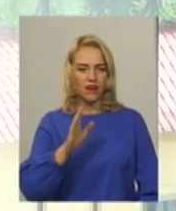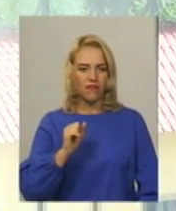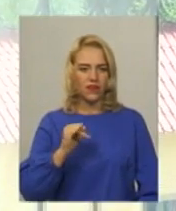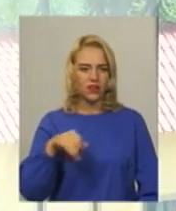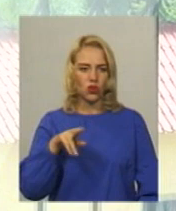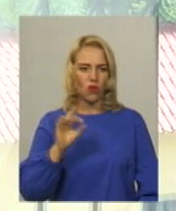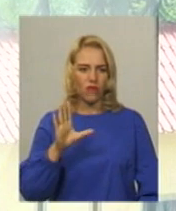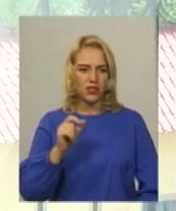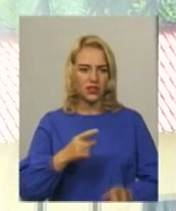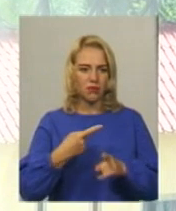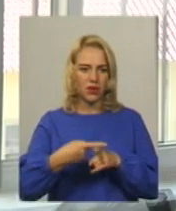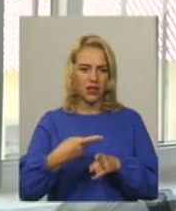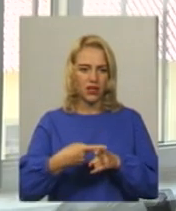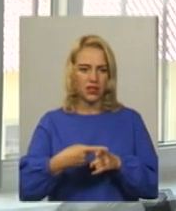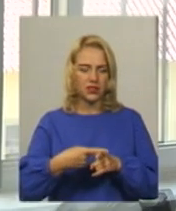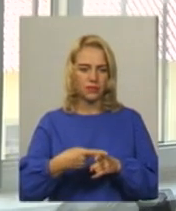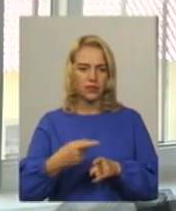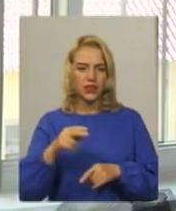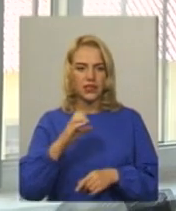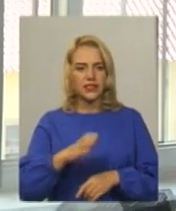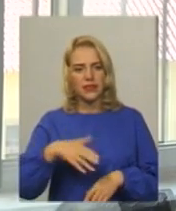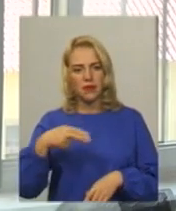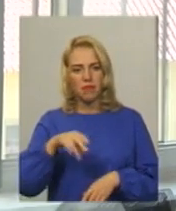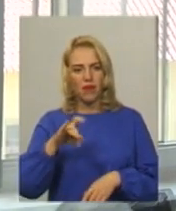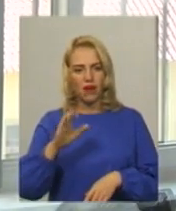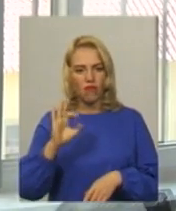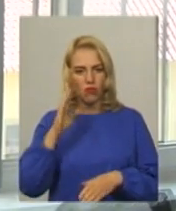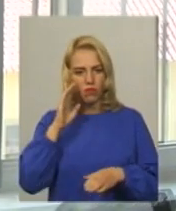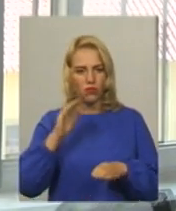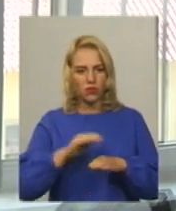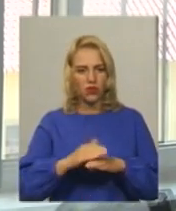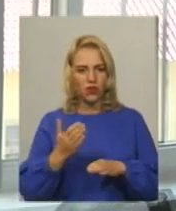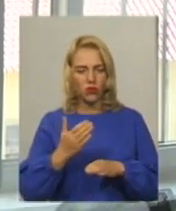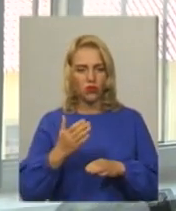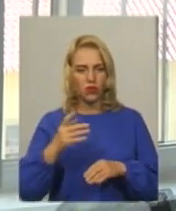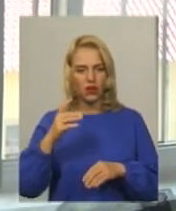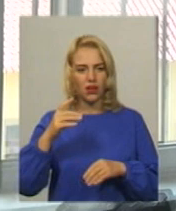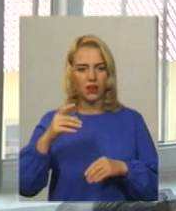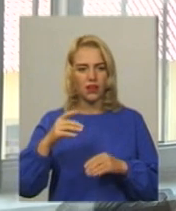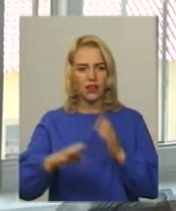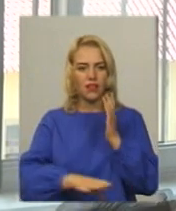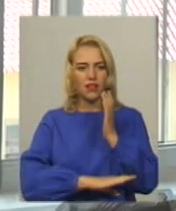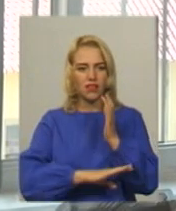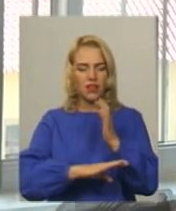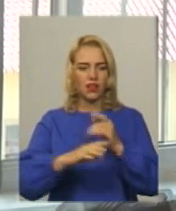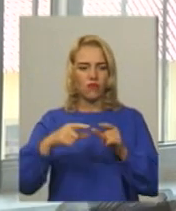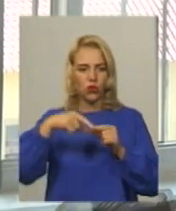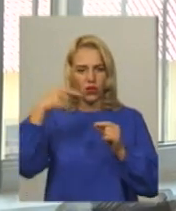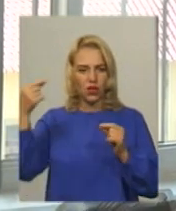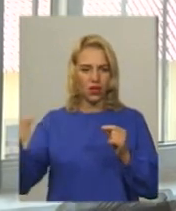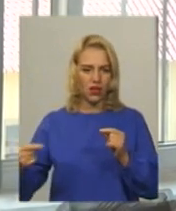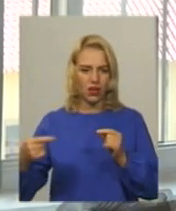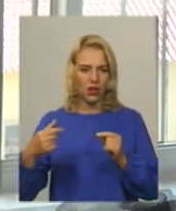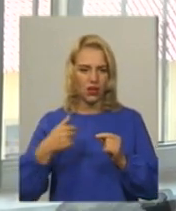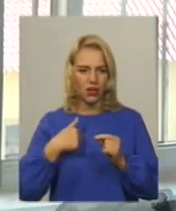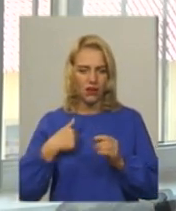ДТП-перехрестем справа, як виїхав, я виїхав приблизно трошки на середину